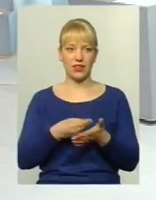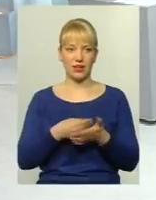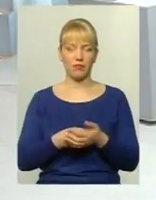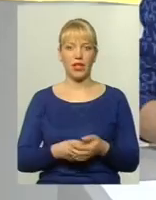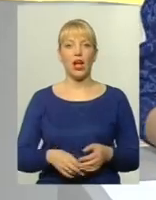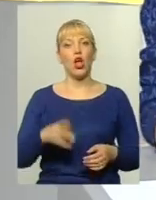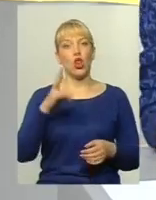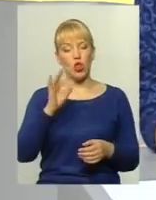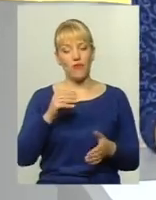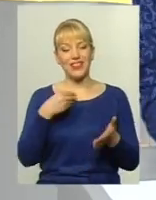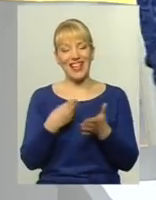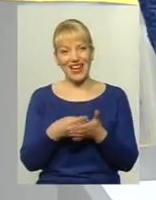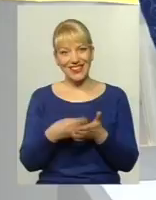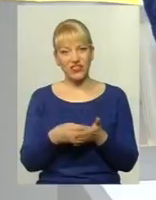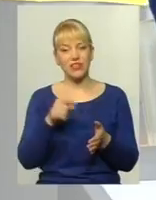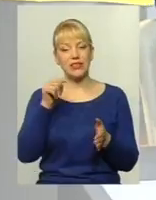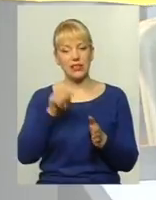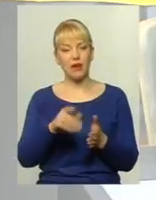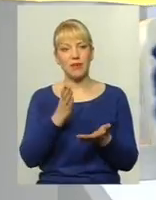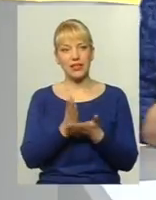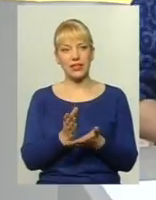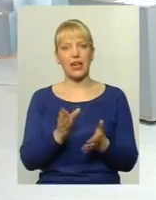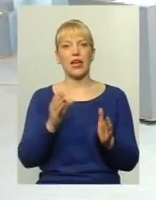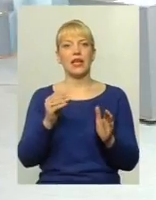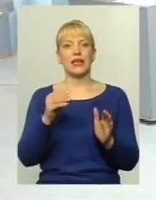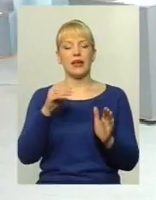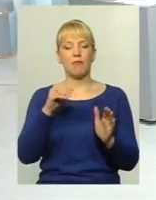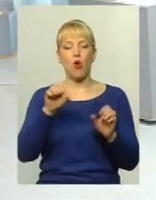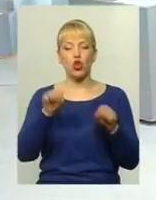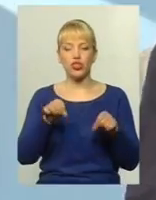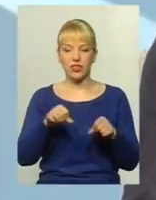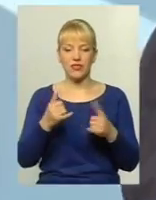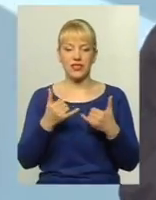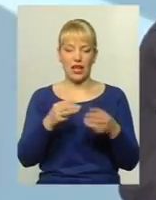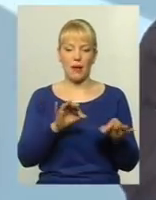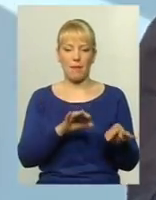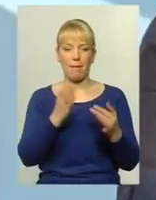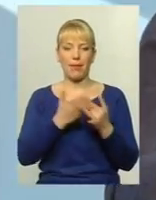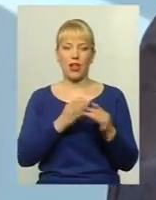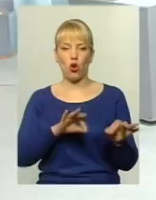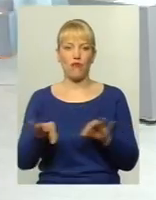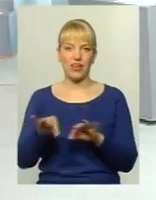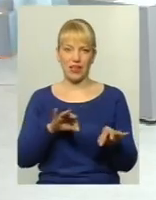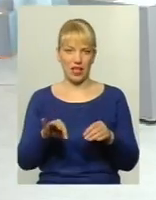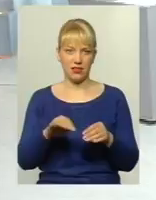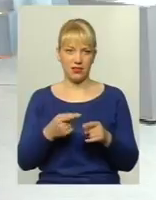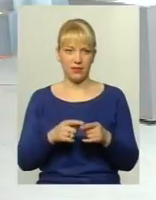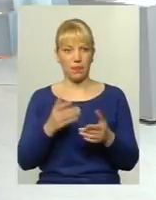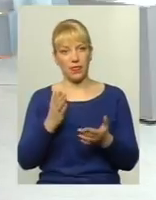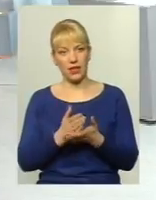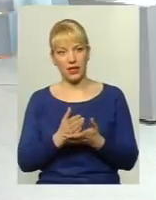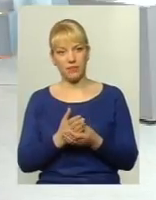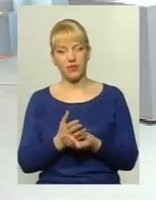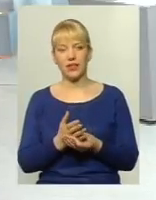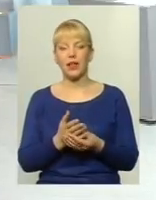закладена можливість провезення отого пільгового пільговика? При чому тут пільговий пасажир? Пільгове